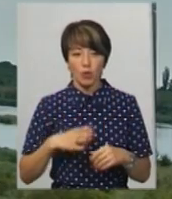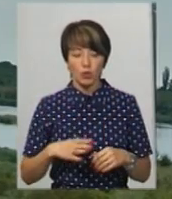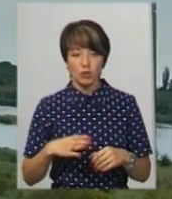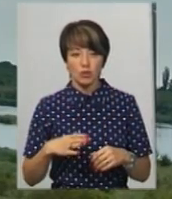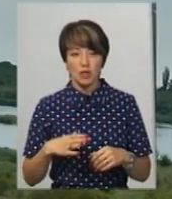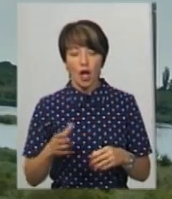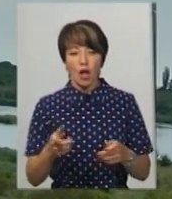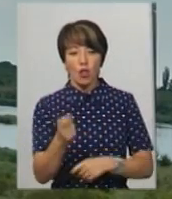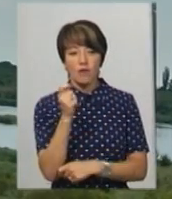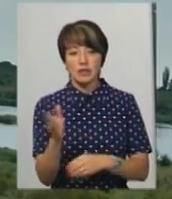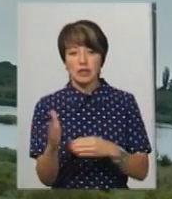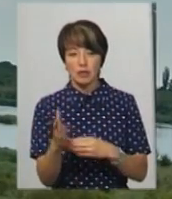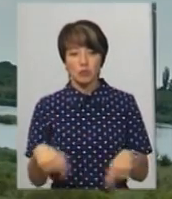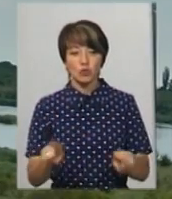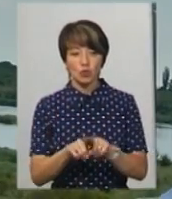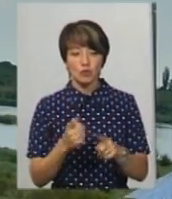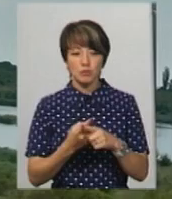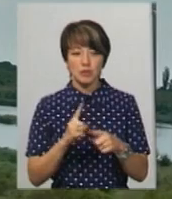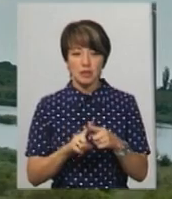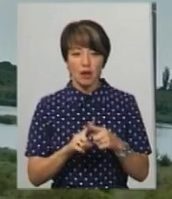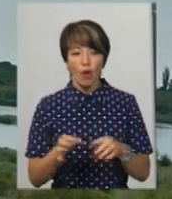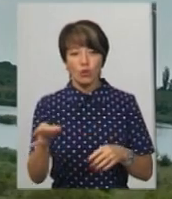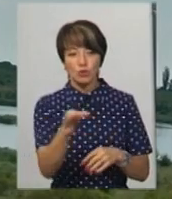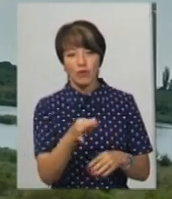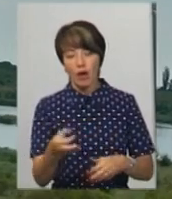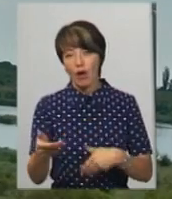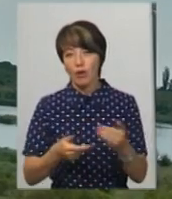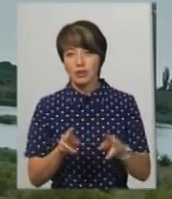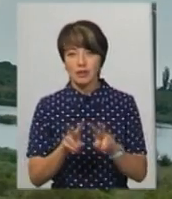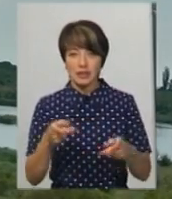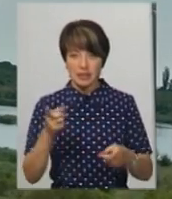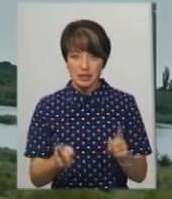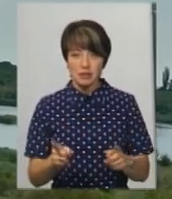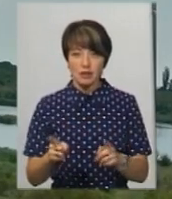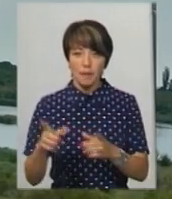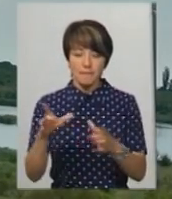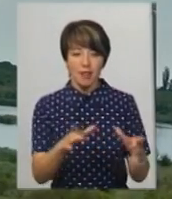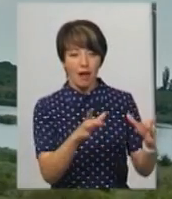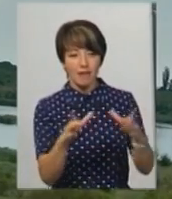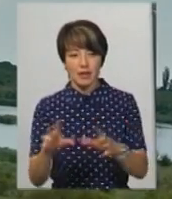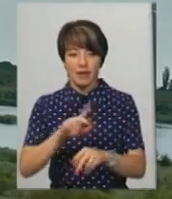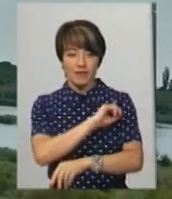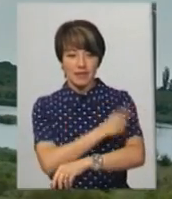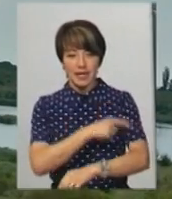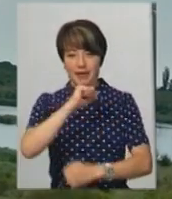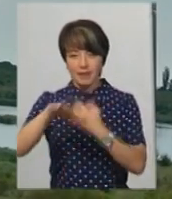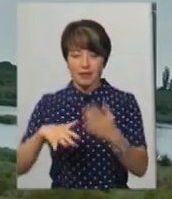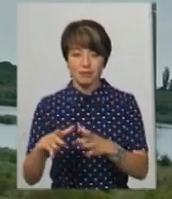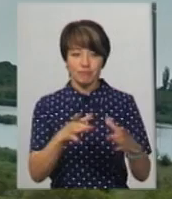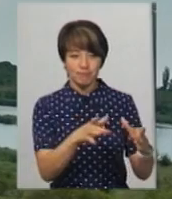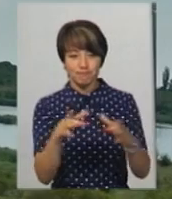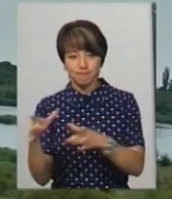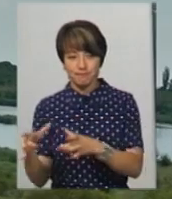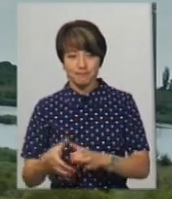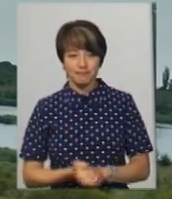ловити рибу, тож по цих островах ходив, так як дійсно вони плаваючі, як вітер сильний, вони в нас переходять з одної